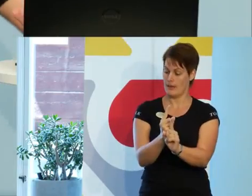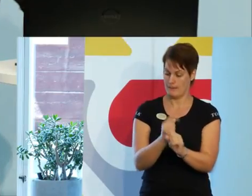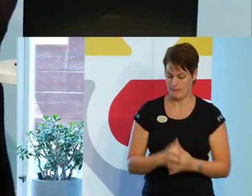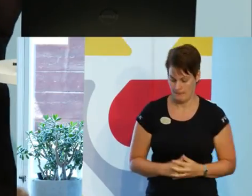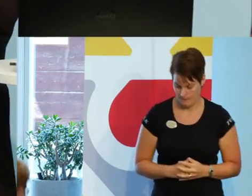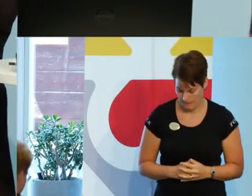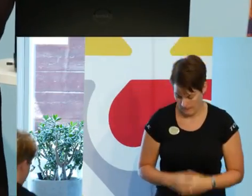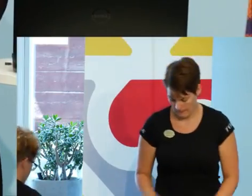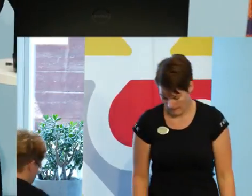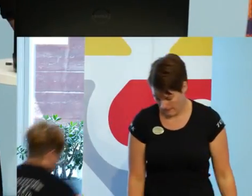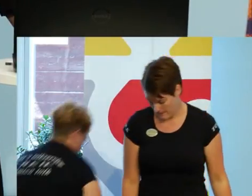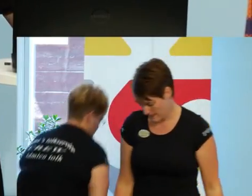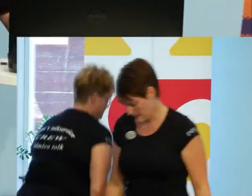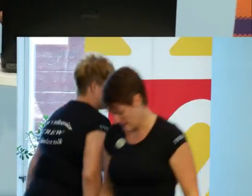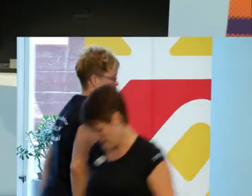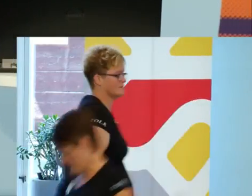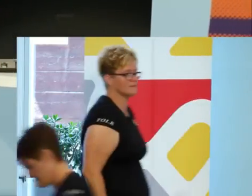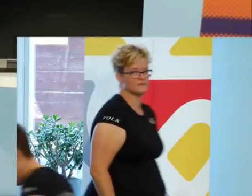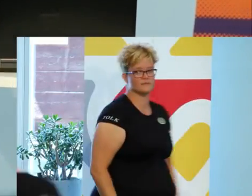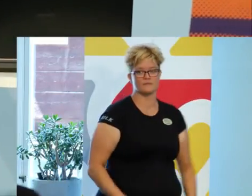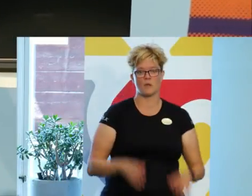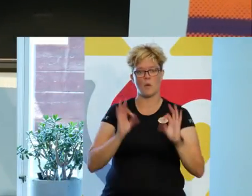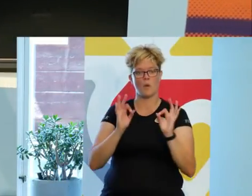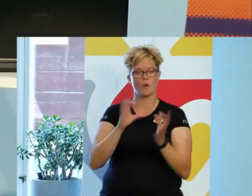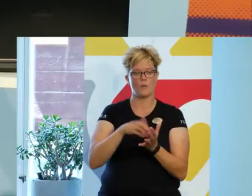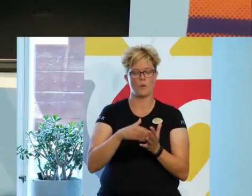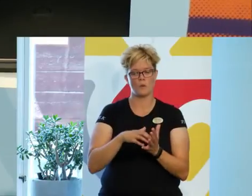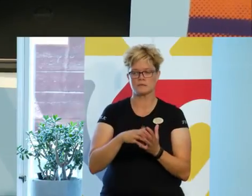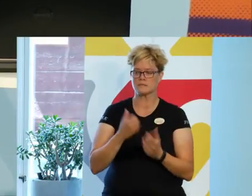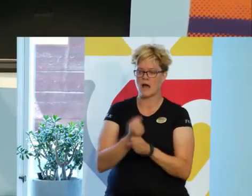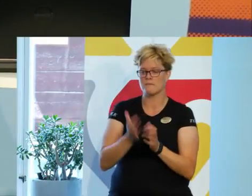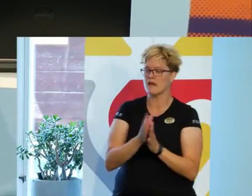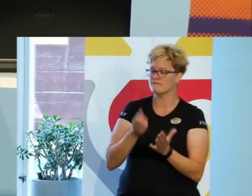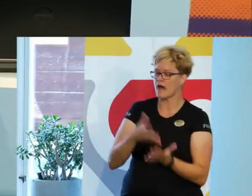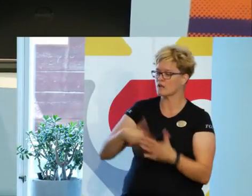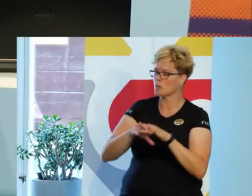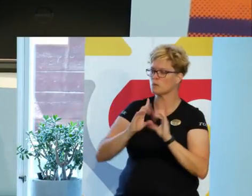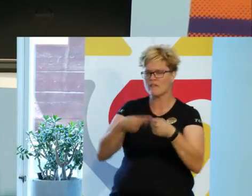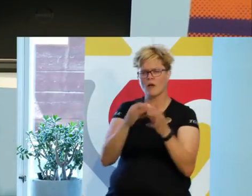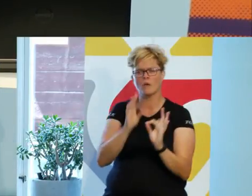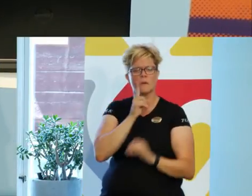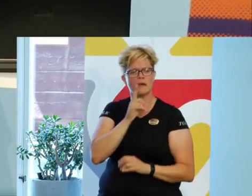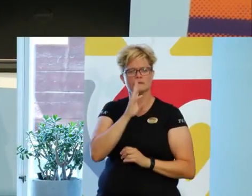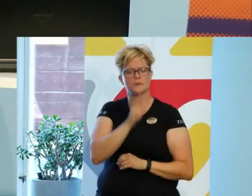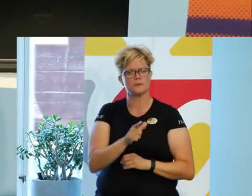Hur brukar då kommuners arbete med värdegrundsutveckling se ut?